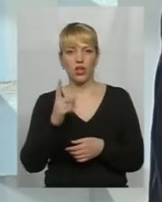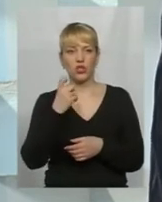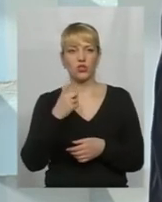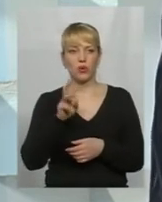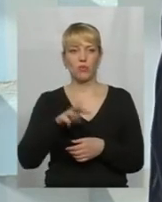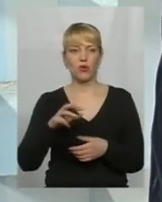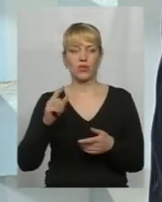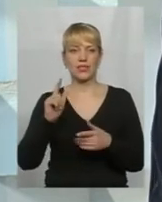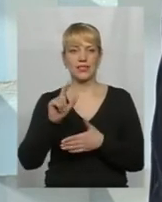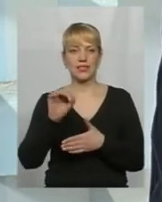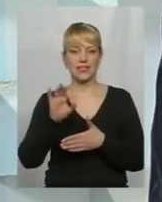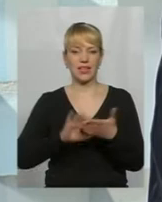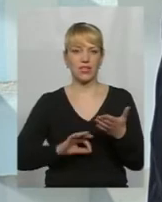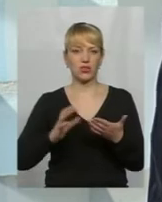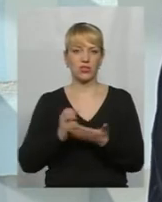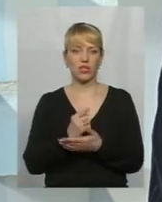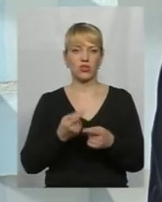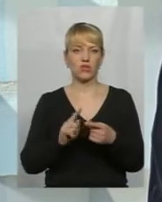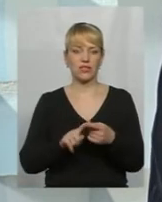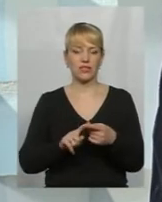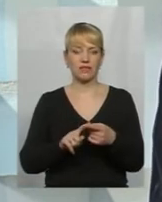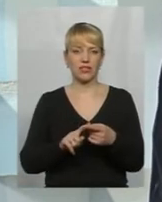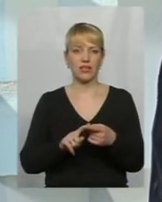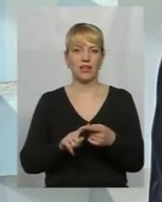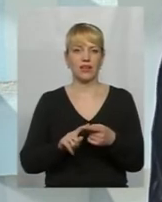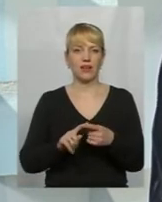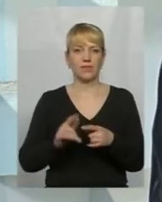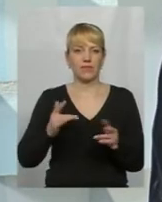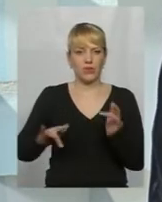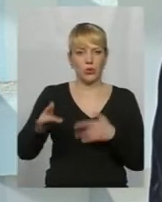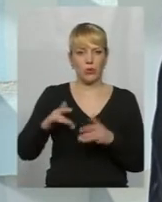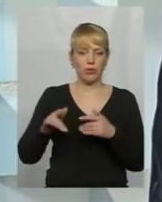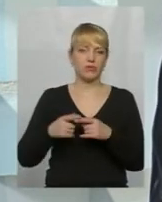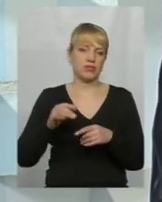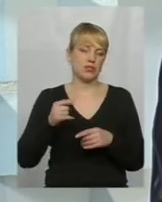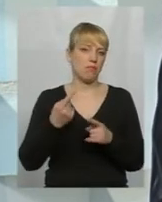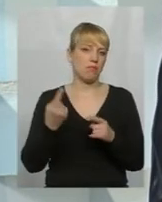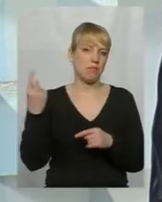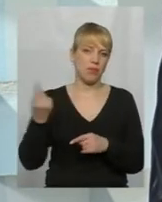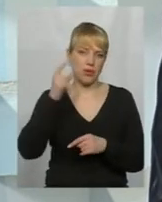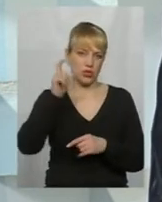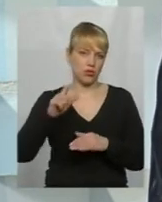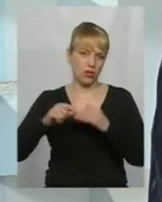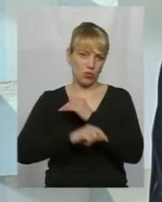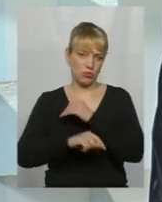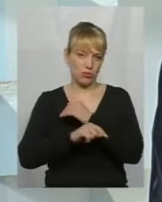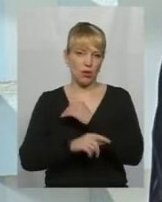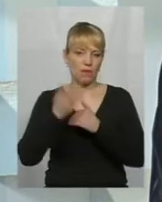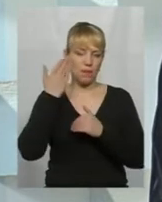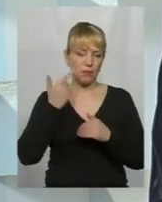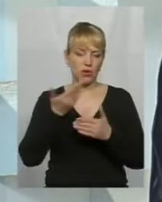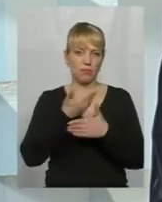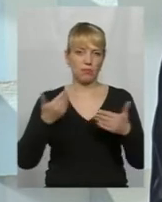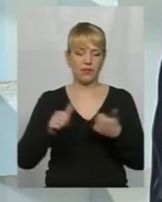зразу знайшов, відкупився, це перший корупціонер країни. Тому, поки ми відділимо бізнес від влади,